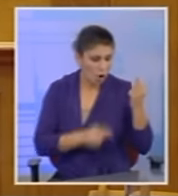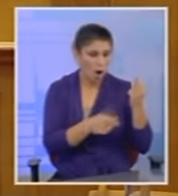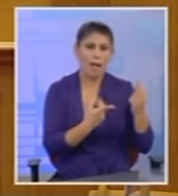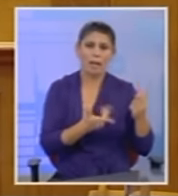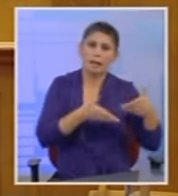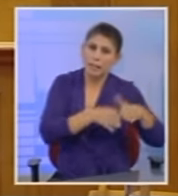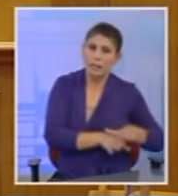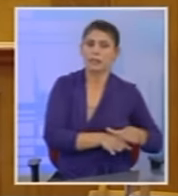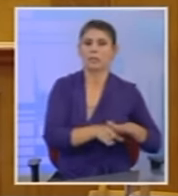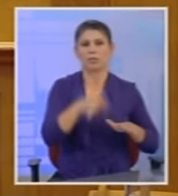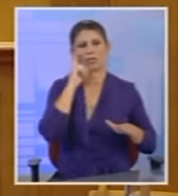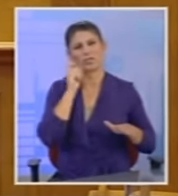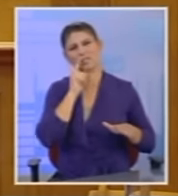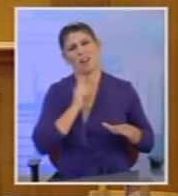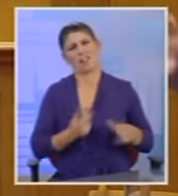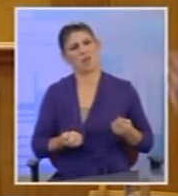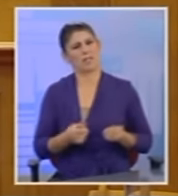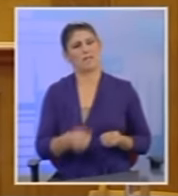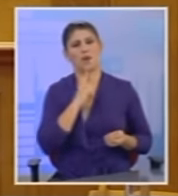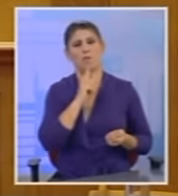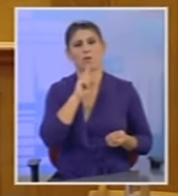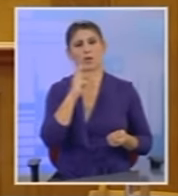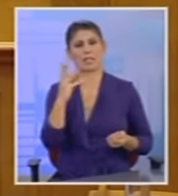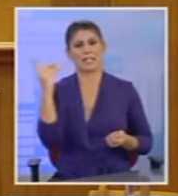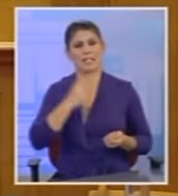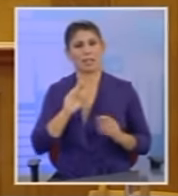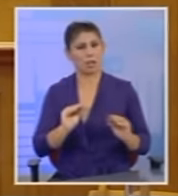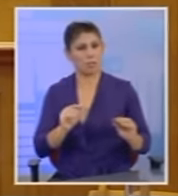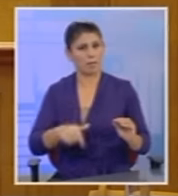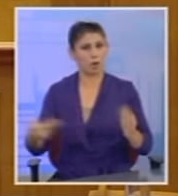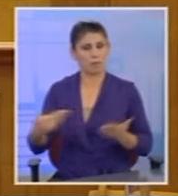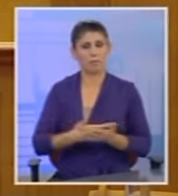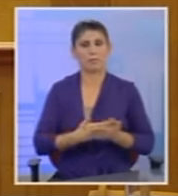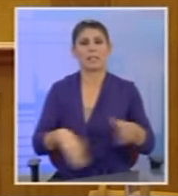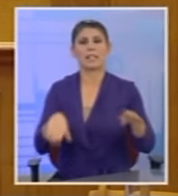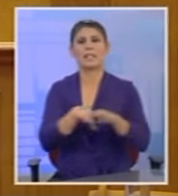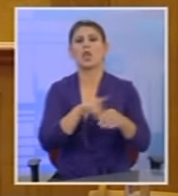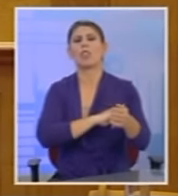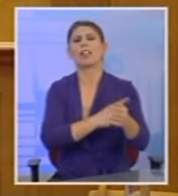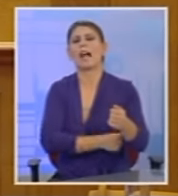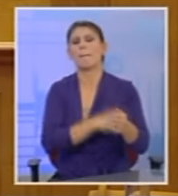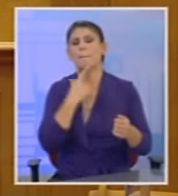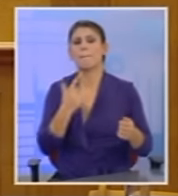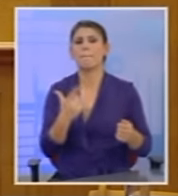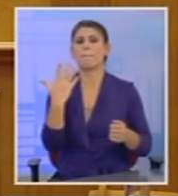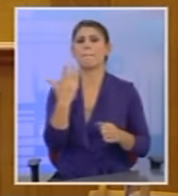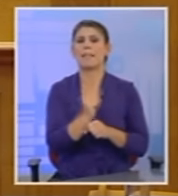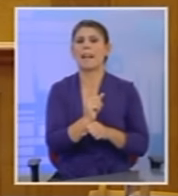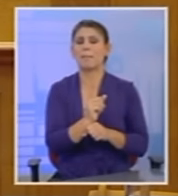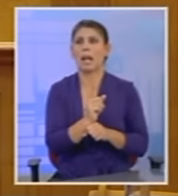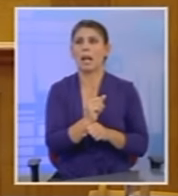Είναι τραγικό να συμβαίνουν αυτά όπως το 23% στην εκπαίδευση και που τώρα φέρατε κάποια ισοδύναμα. Θα βάλετε πέντε λεπτά